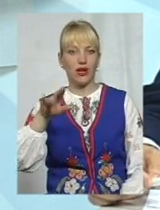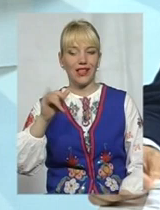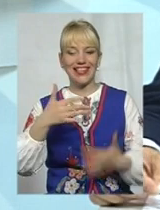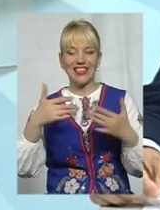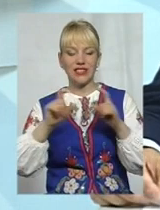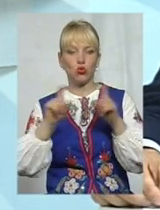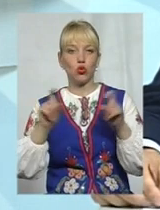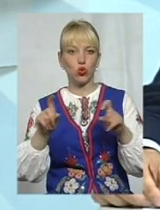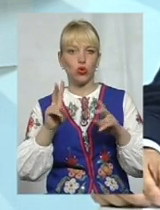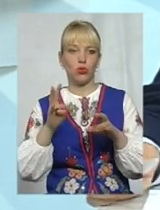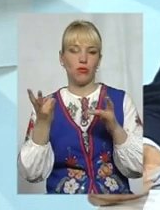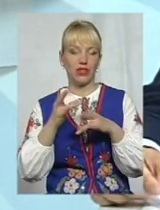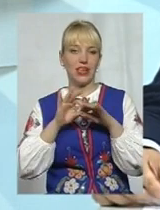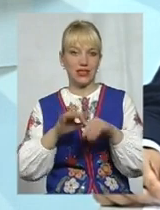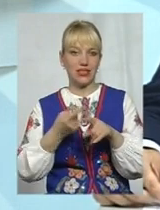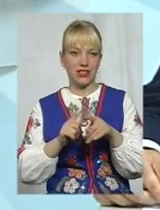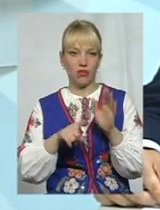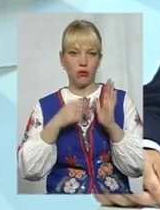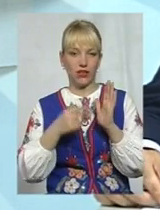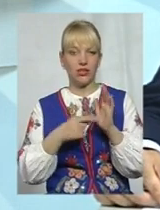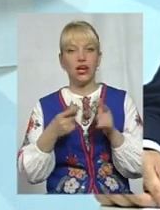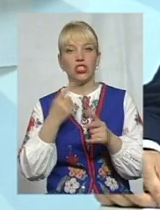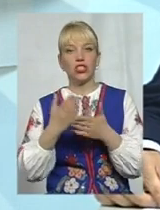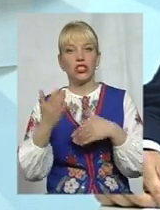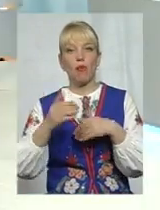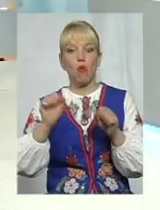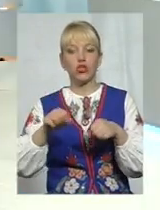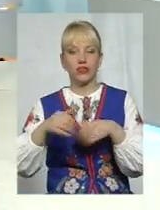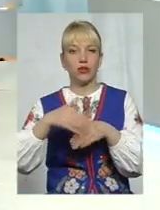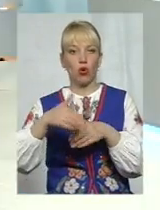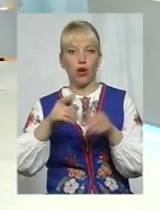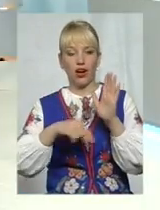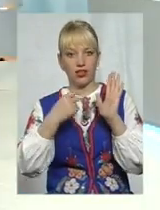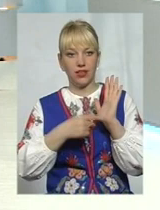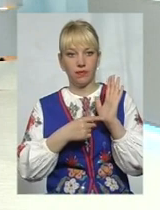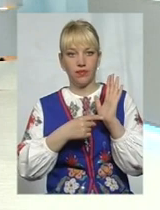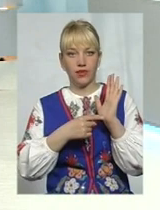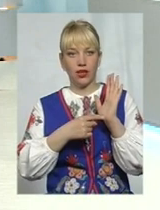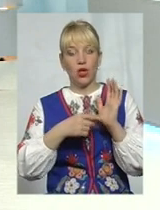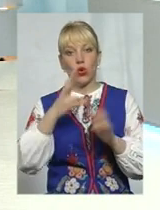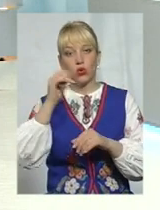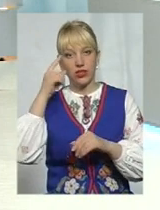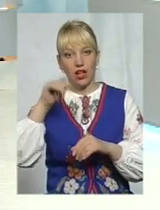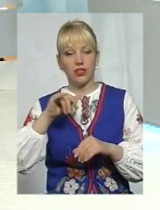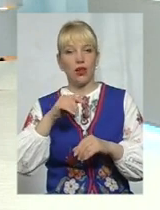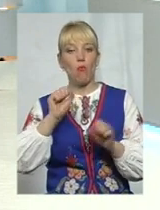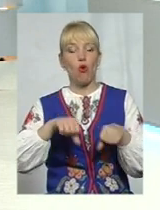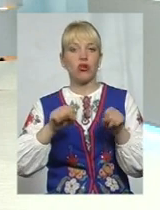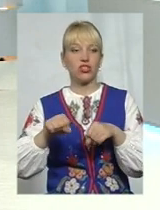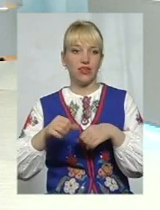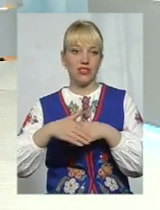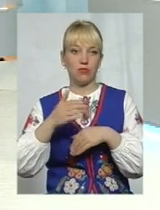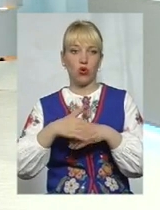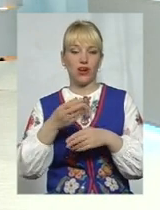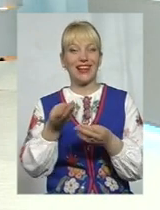які за це мають нести відповідальність. Чи є можливість покарати? Ви знаєте, ну, можливість покарати...